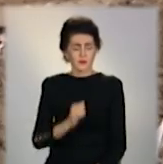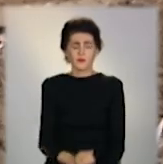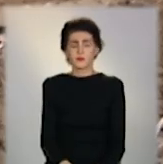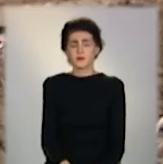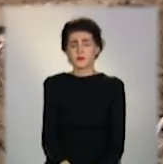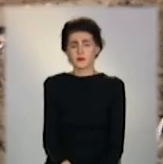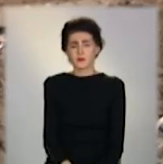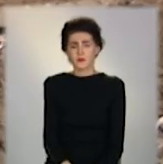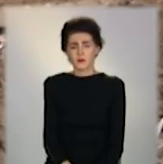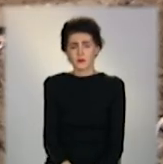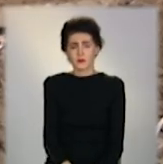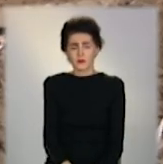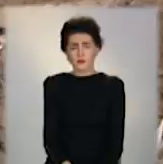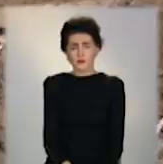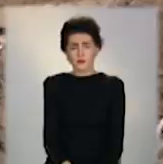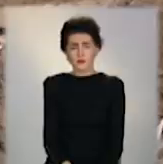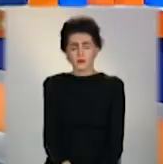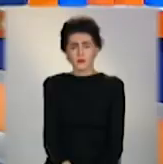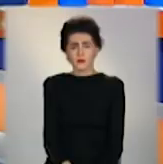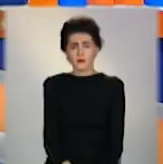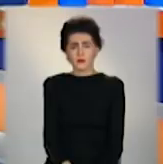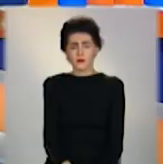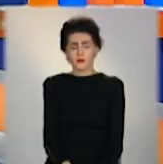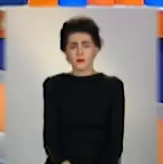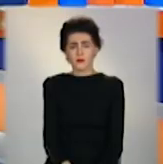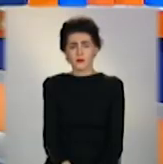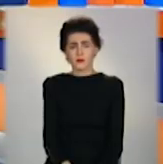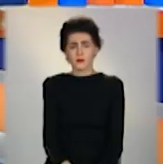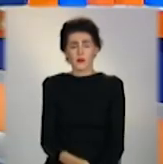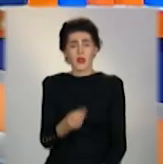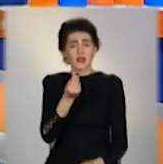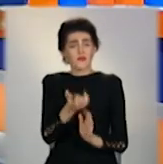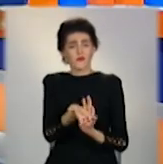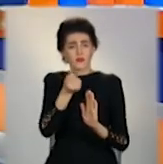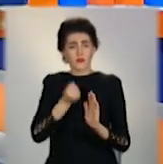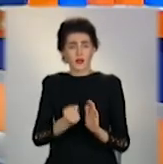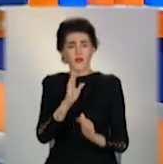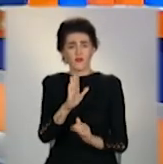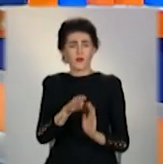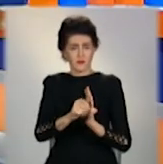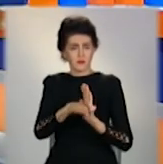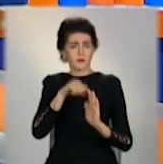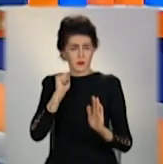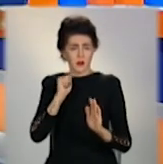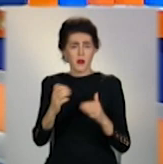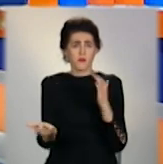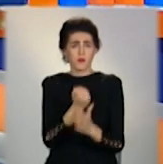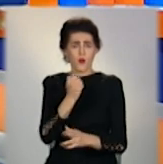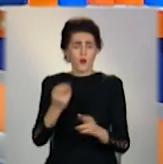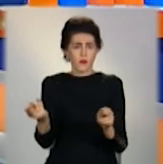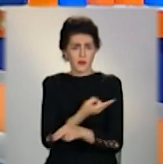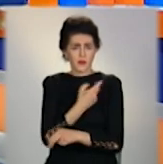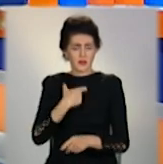Кривошейенко, телеканал «Донбас». Взяла гроші у борг і залишилася без помешкання.